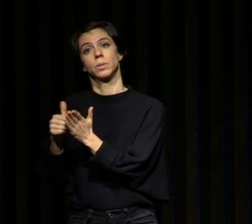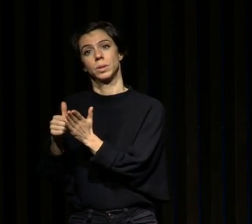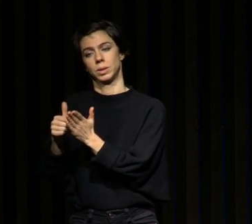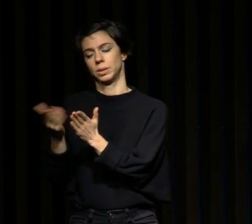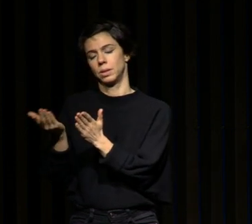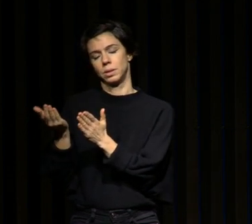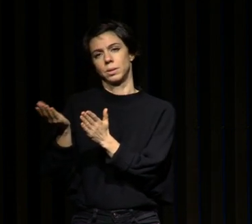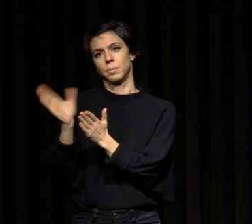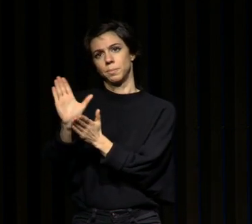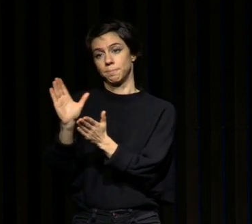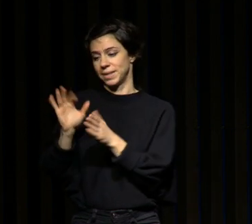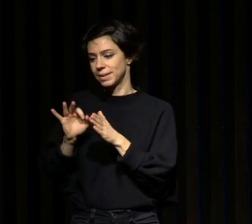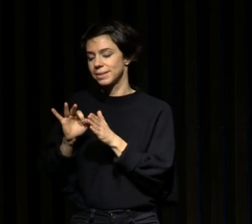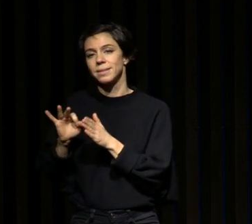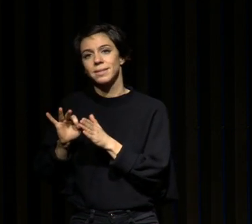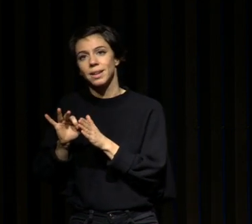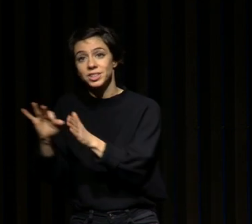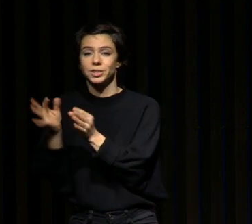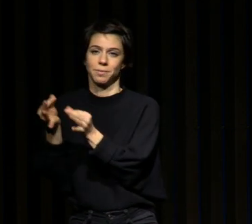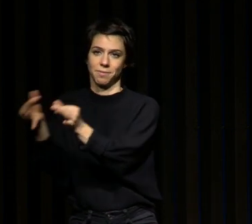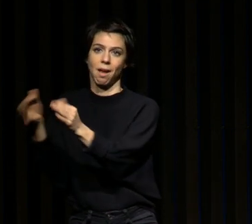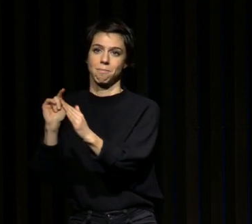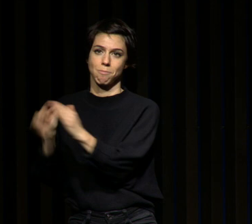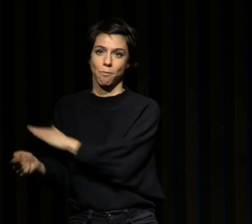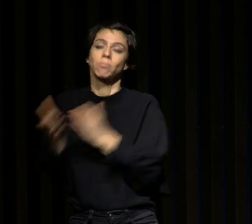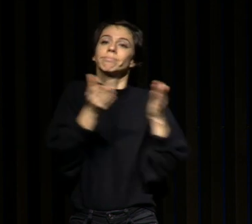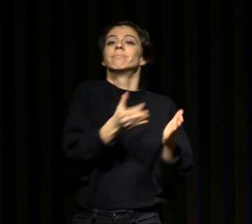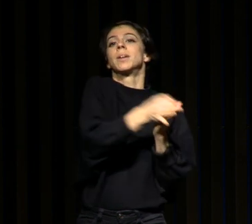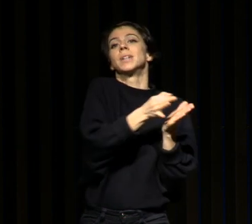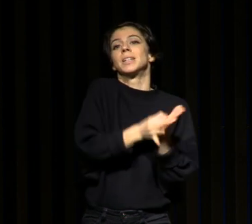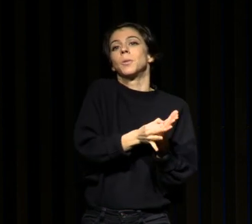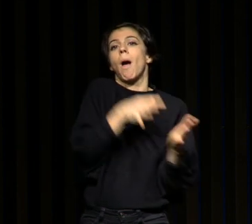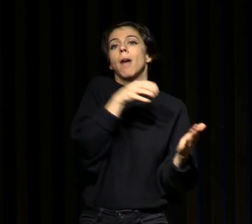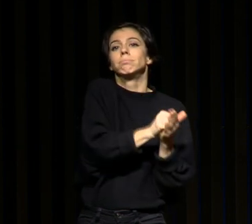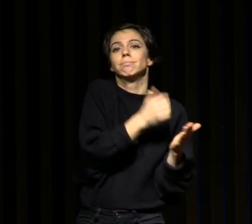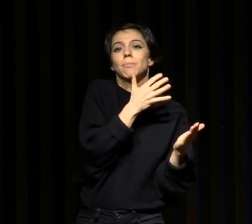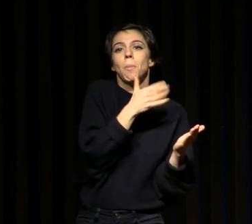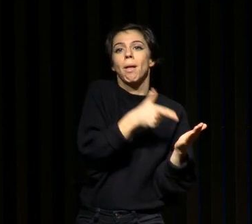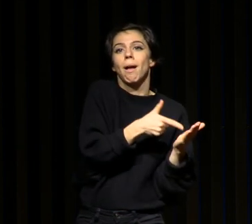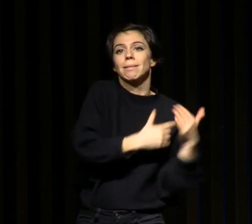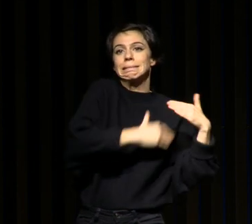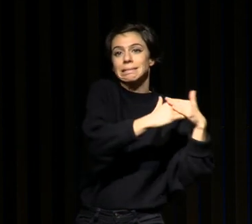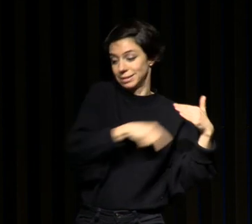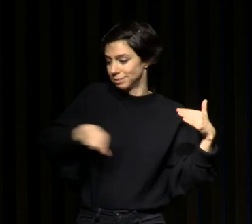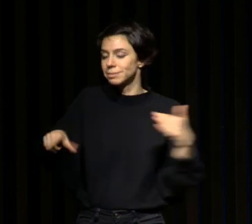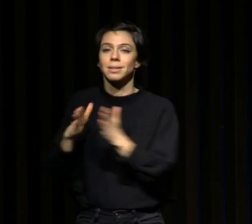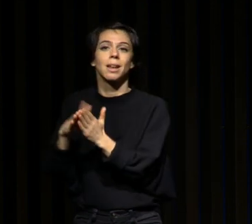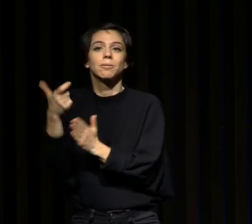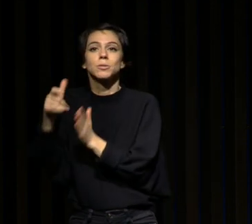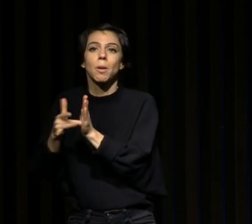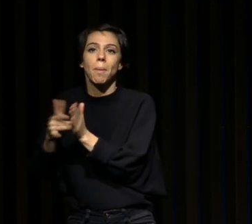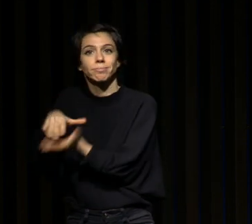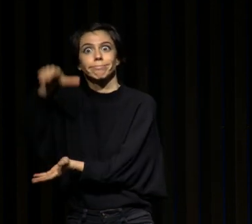élaborée parce que bien entendu dans une application on ne peut pas mettre tout le contenu d'un livre de 200 pages mais ça va aussi